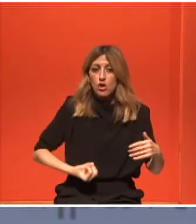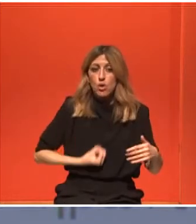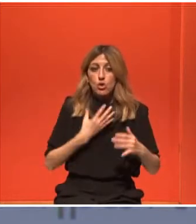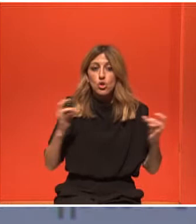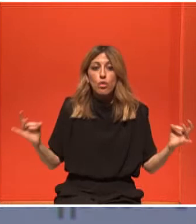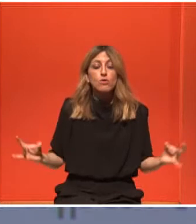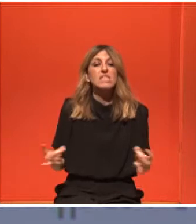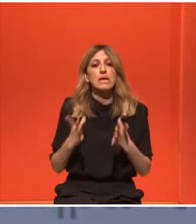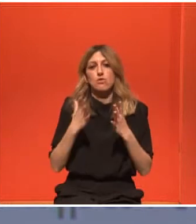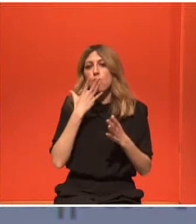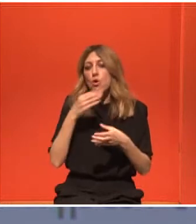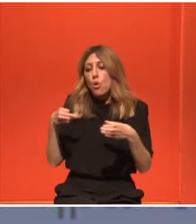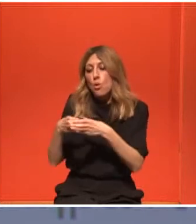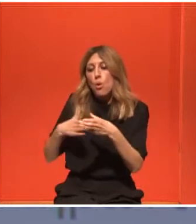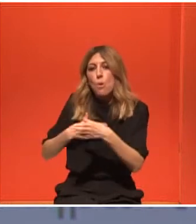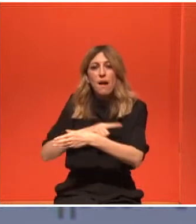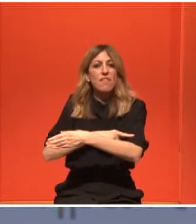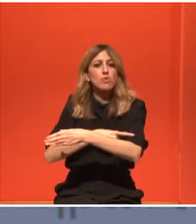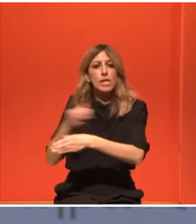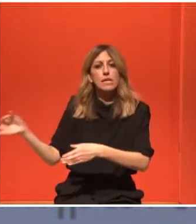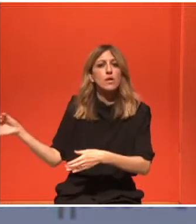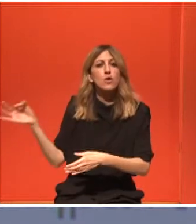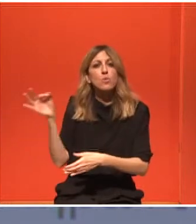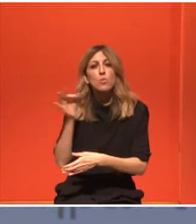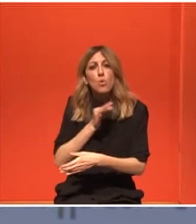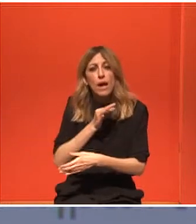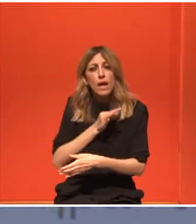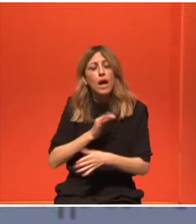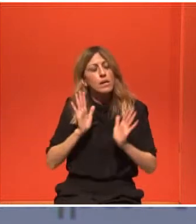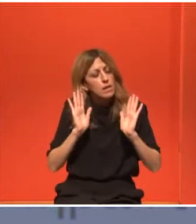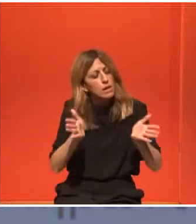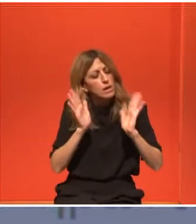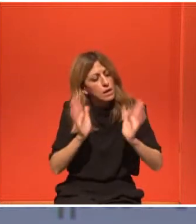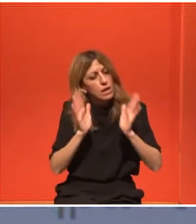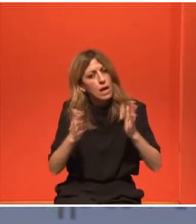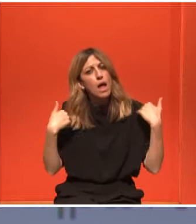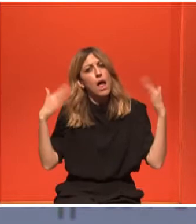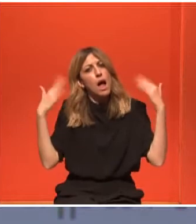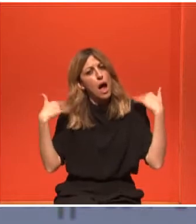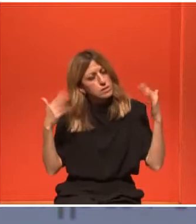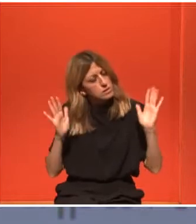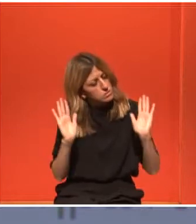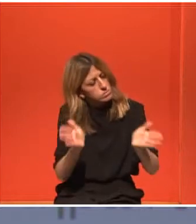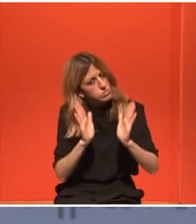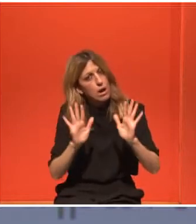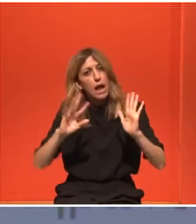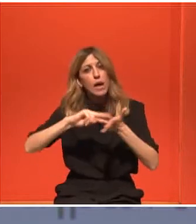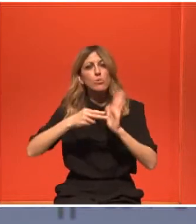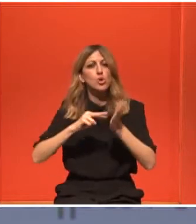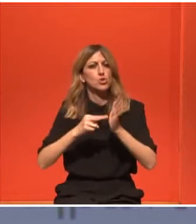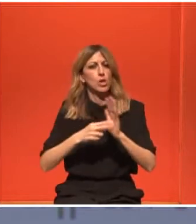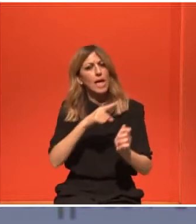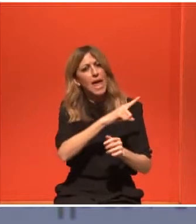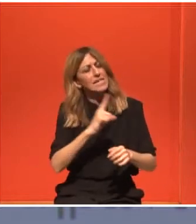σταμάτα την άσκηση. Το μόνο που μου έλεγαν ήταν με προσοχή. Ξέρεις τα όριά σου, με προσοχή.